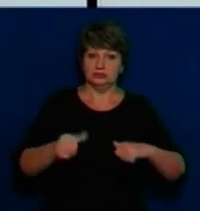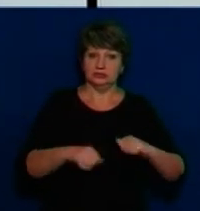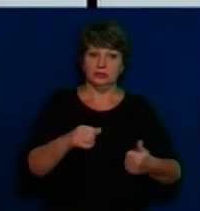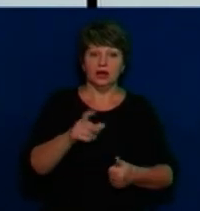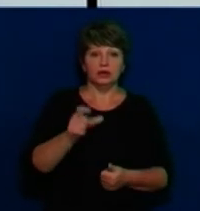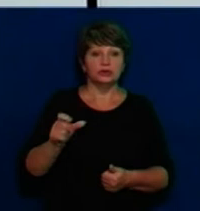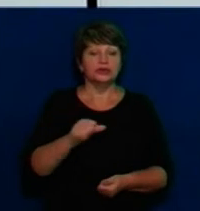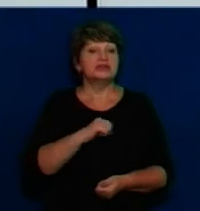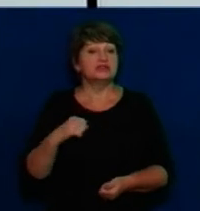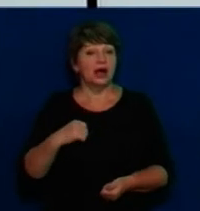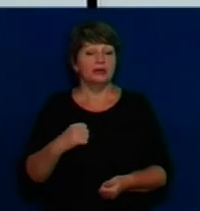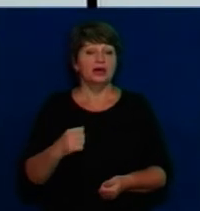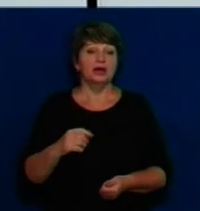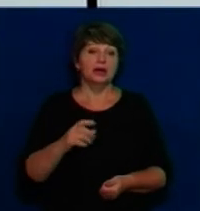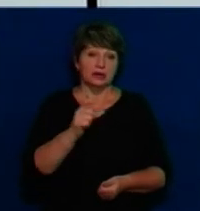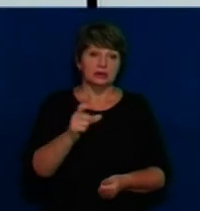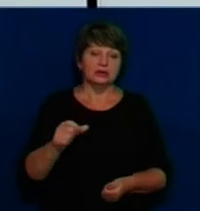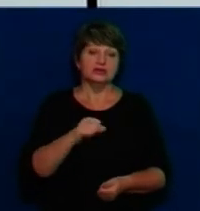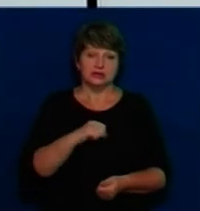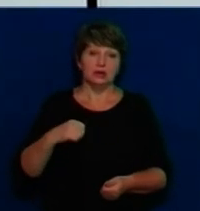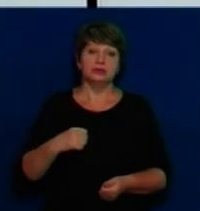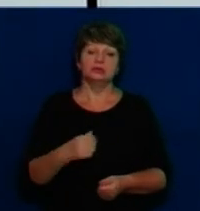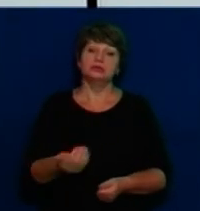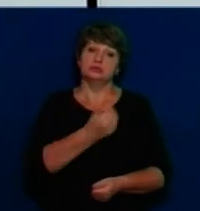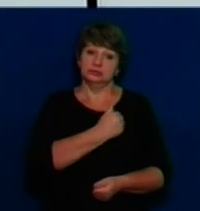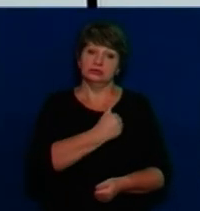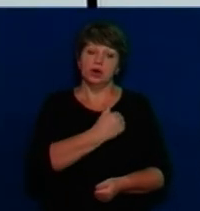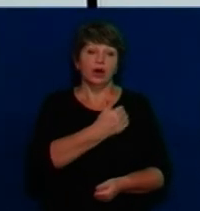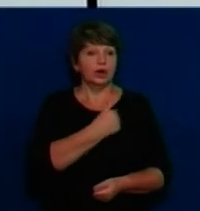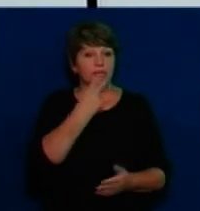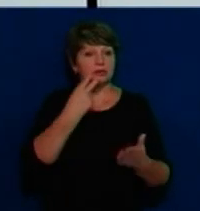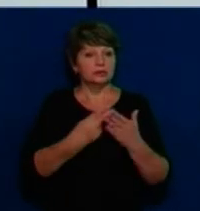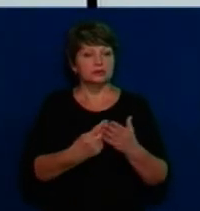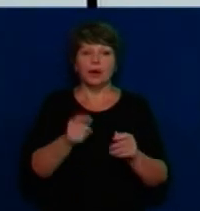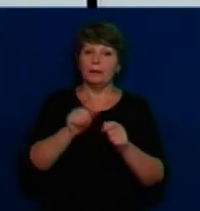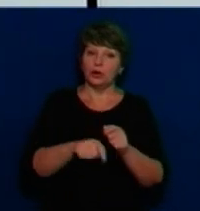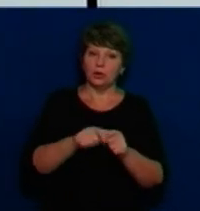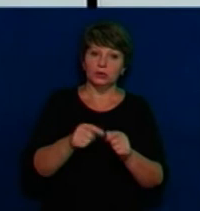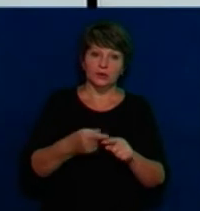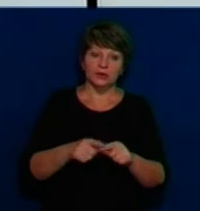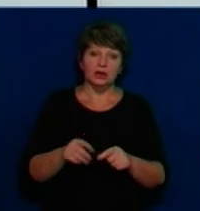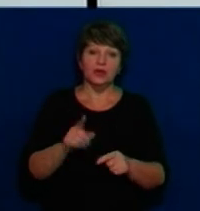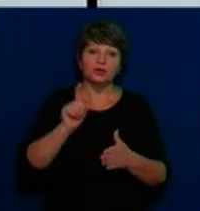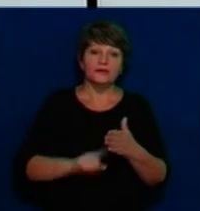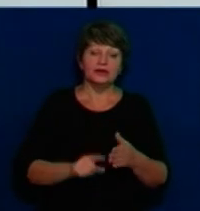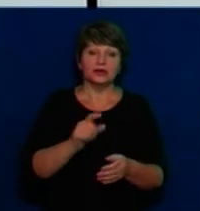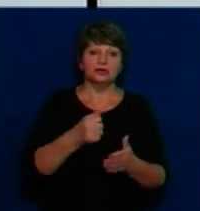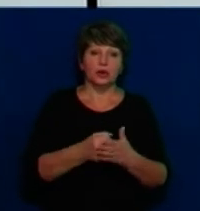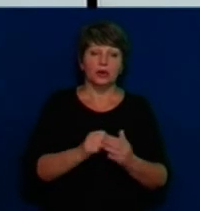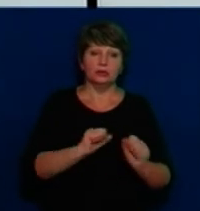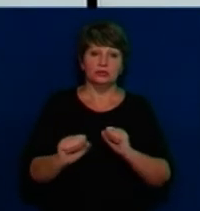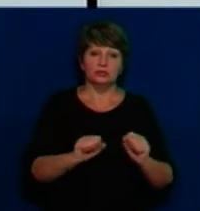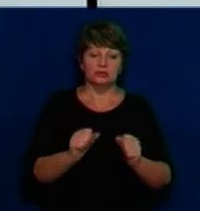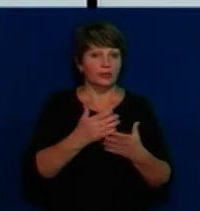то, що я там просила їх, вони самі проявили ініціативу, що вони хочуть проконтролювати це все, тому що довіря немає. І вони